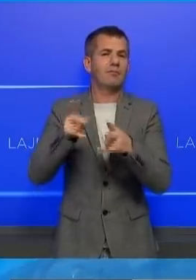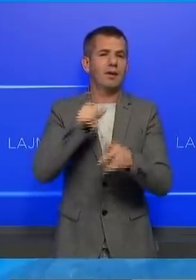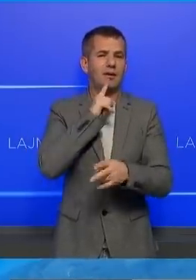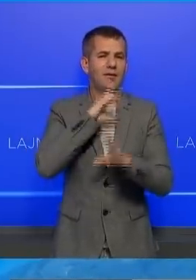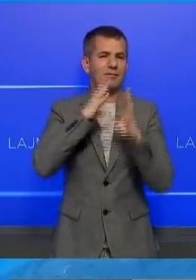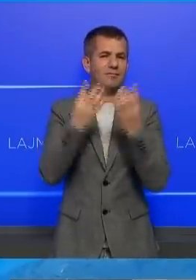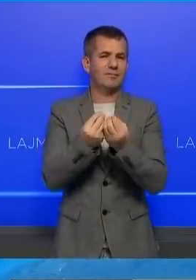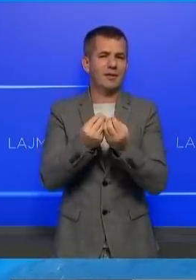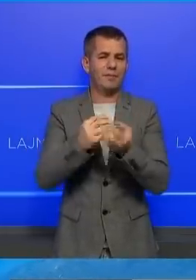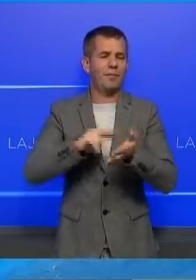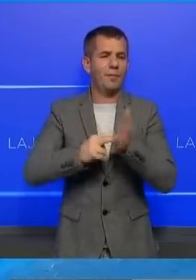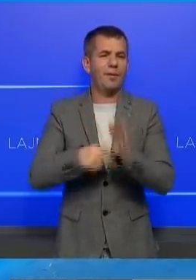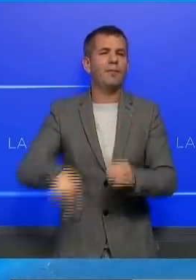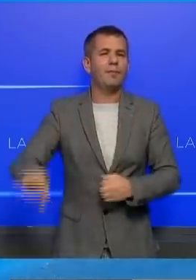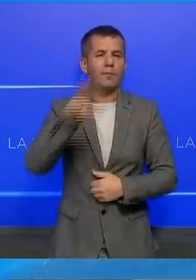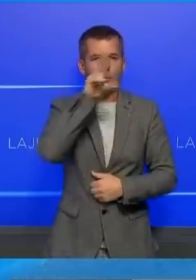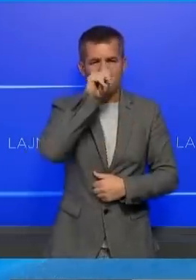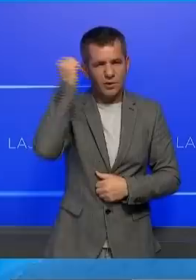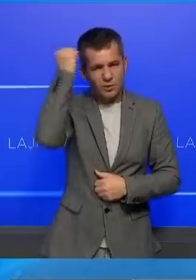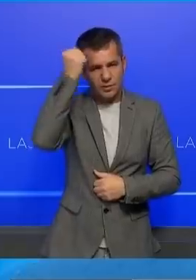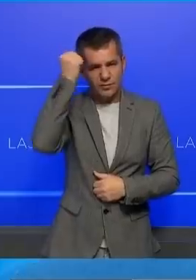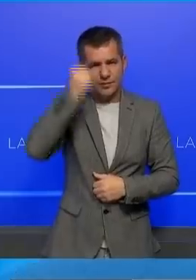moralin e policisë Kosovës.